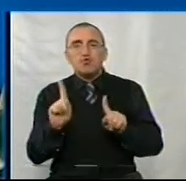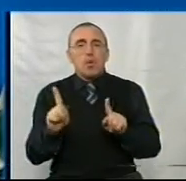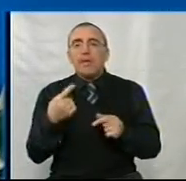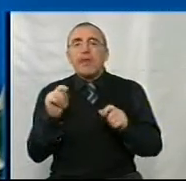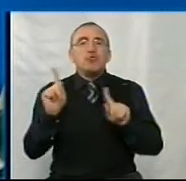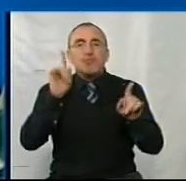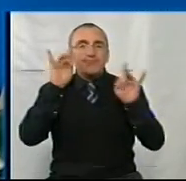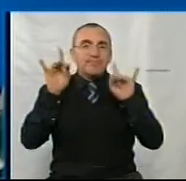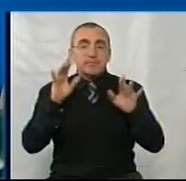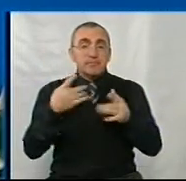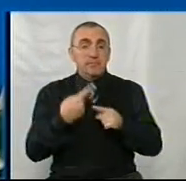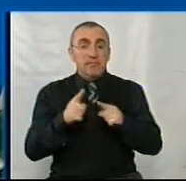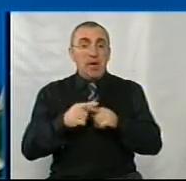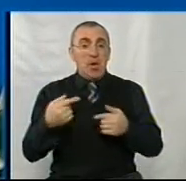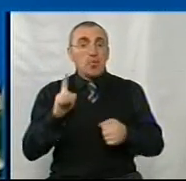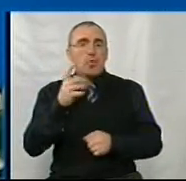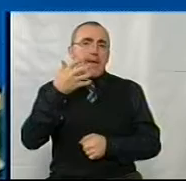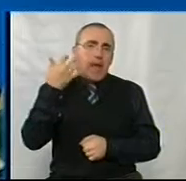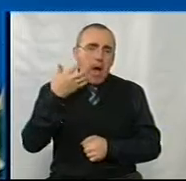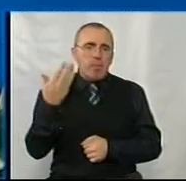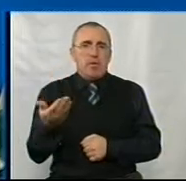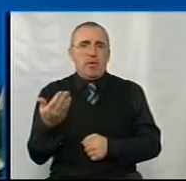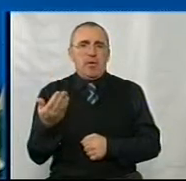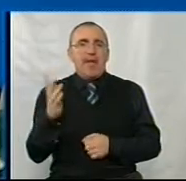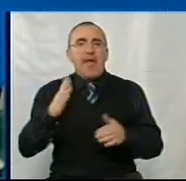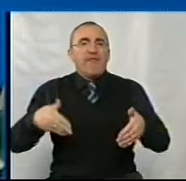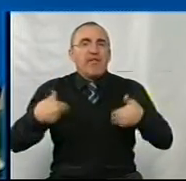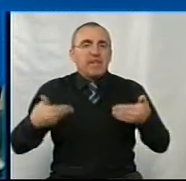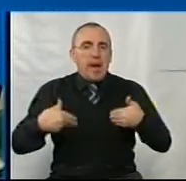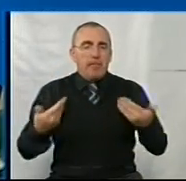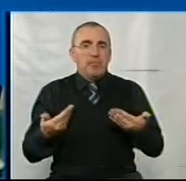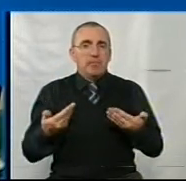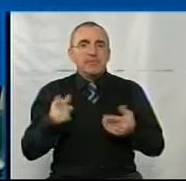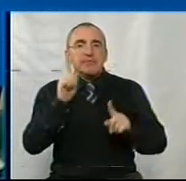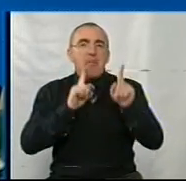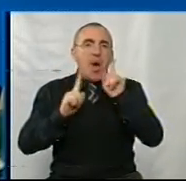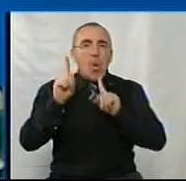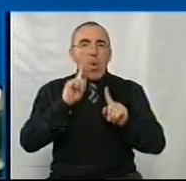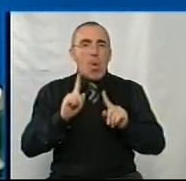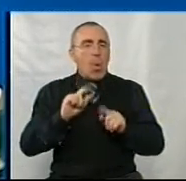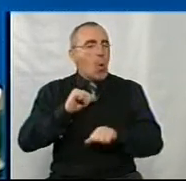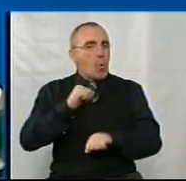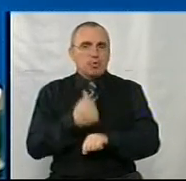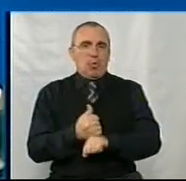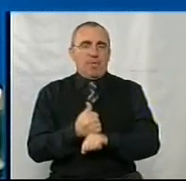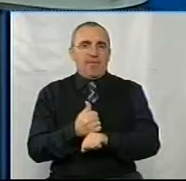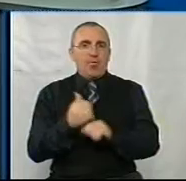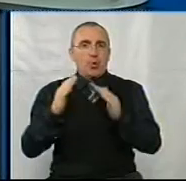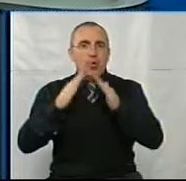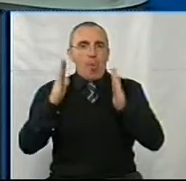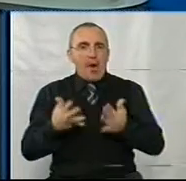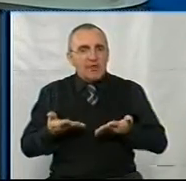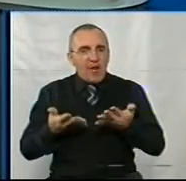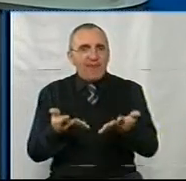десь. А таке, що яблуко, якийсь вітамін, смоколики особливо. Домашня випічка,